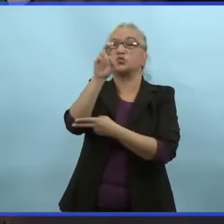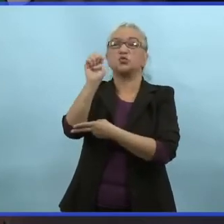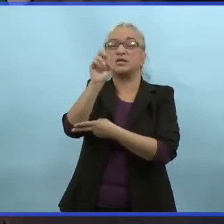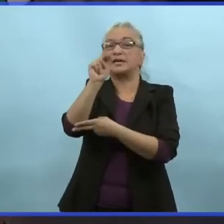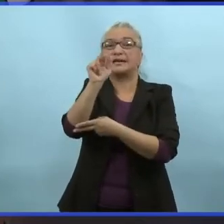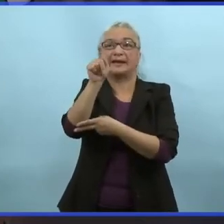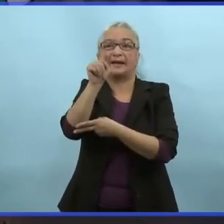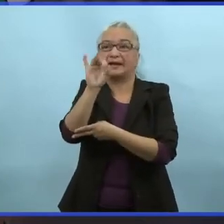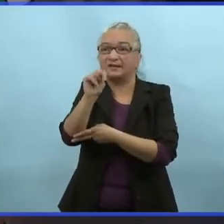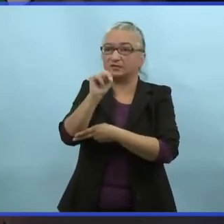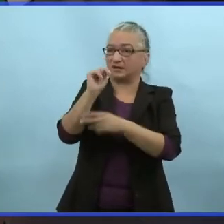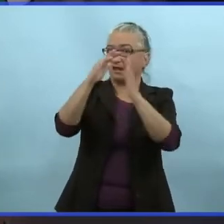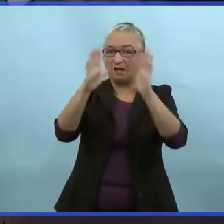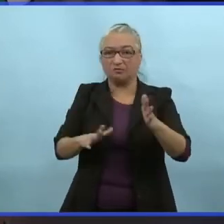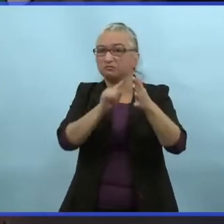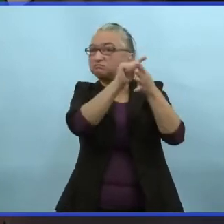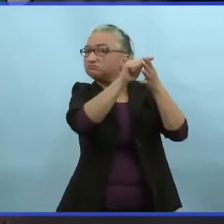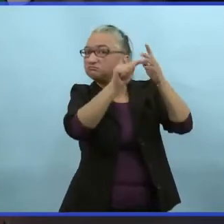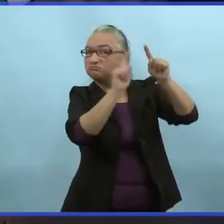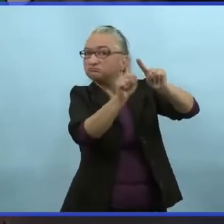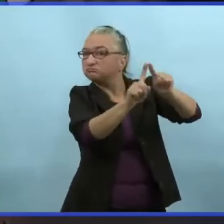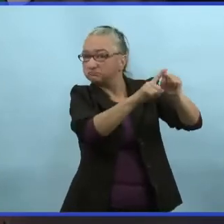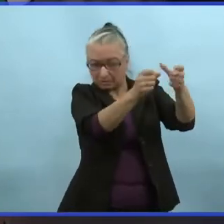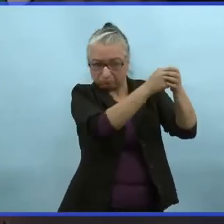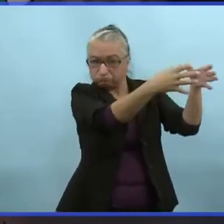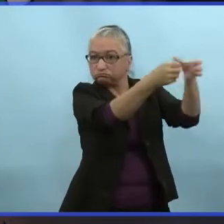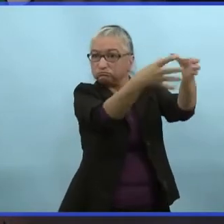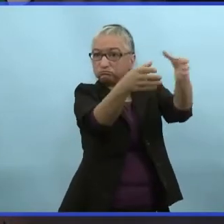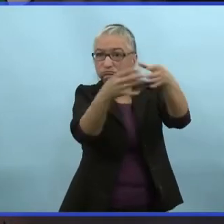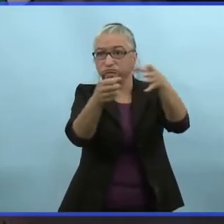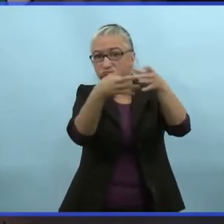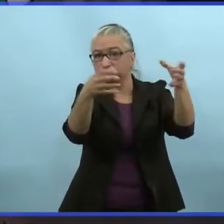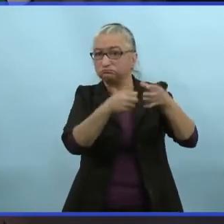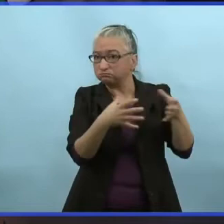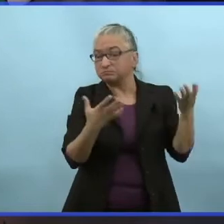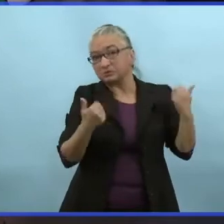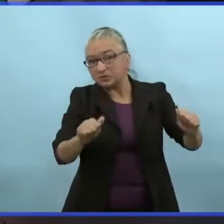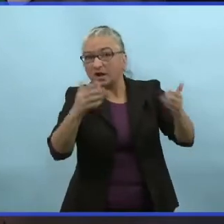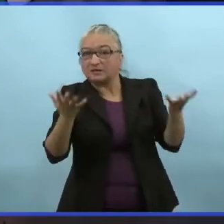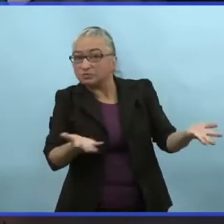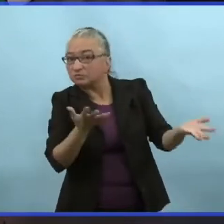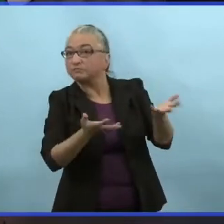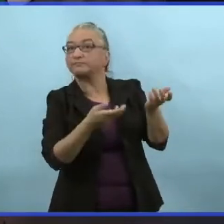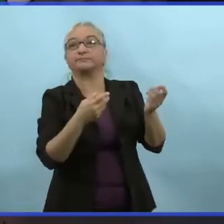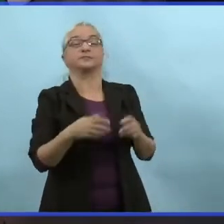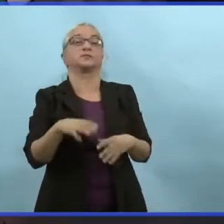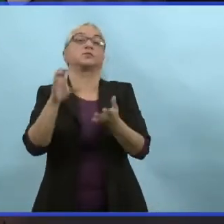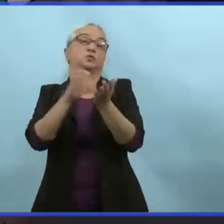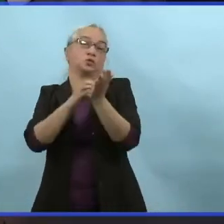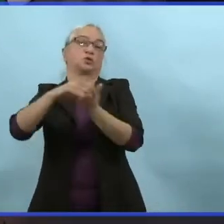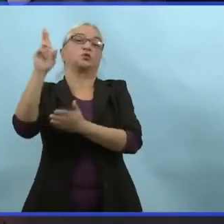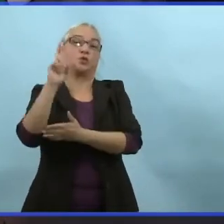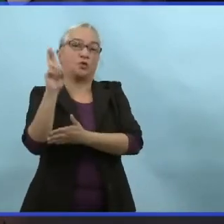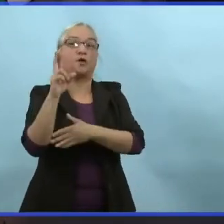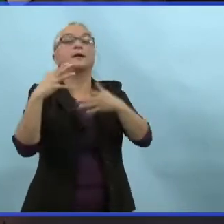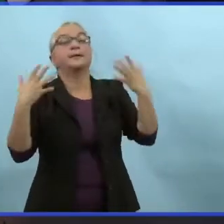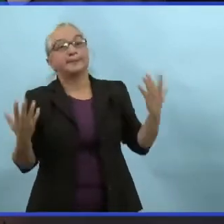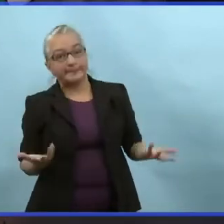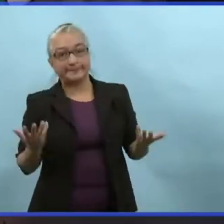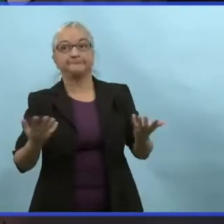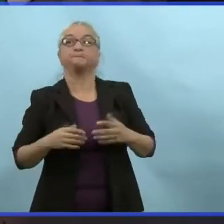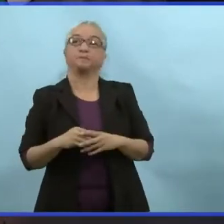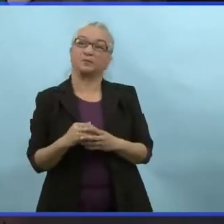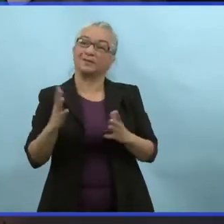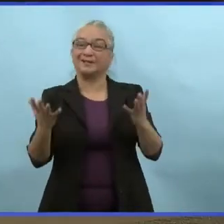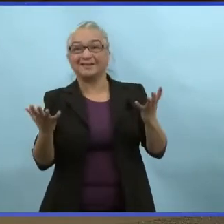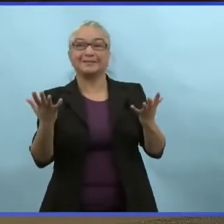C'est ceux qui sont annoncés à l'heure actuelle. Pour les détails au niveau de la riposte dans les